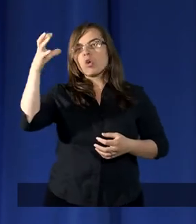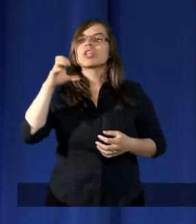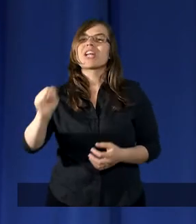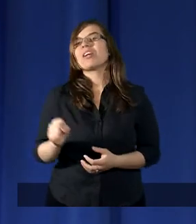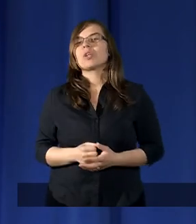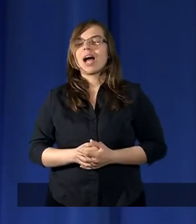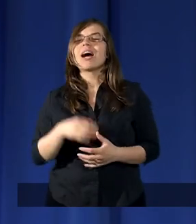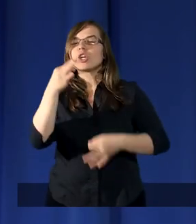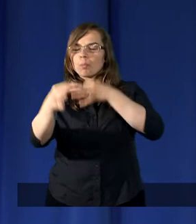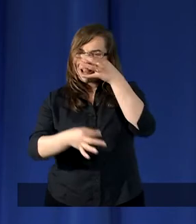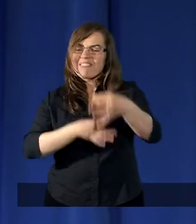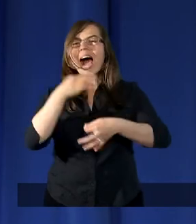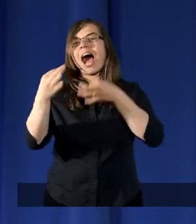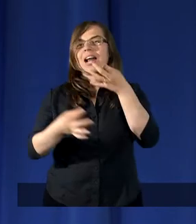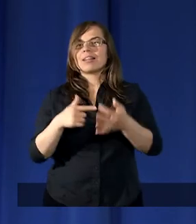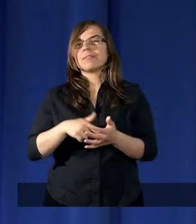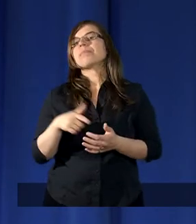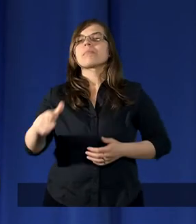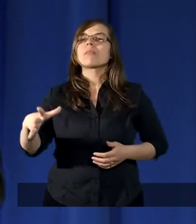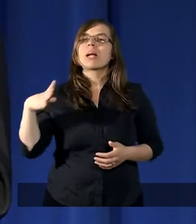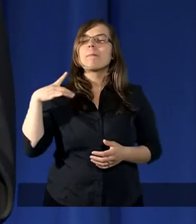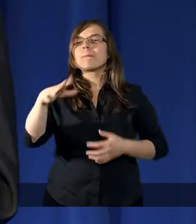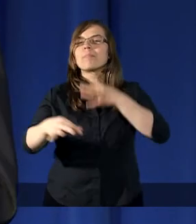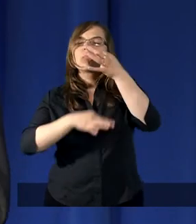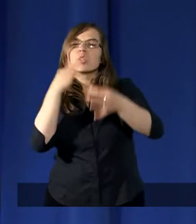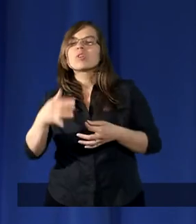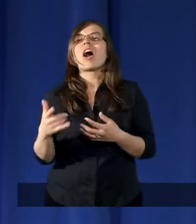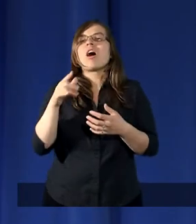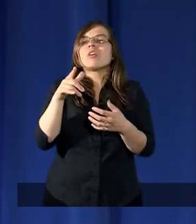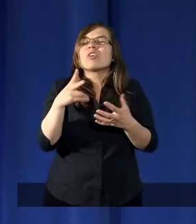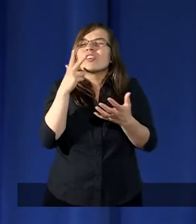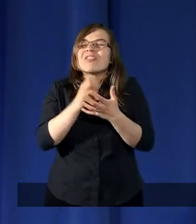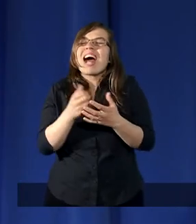śpiewali. Była to pieśń doświadczeń.